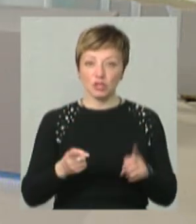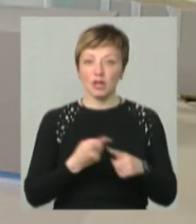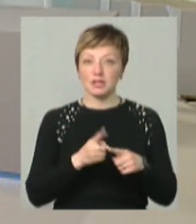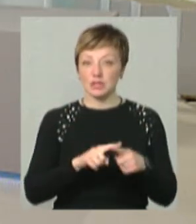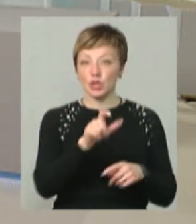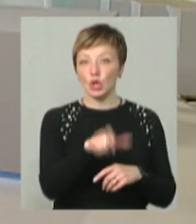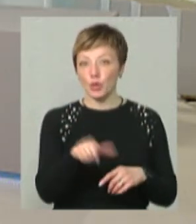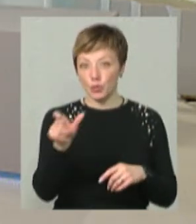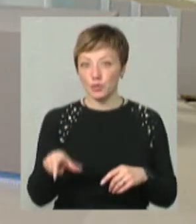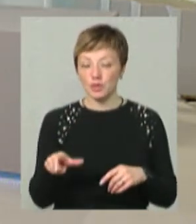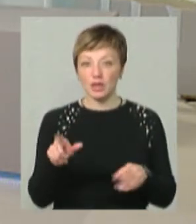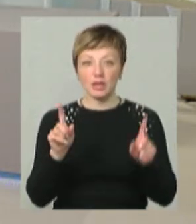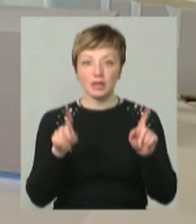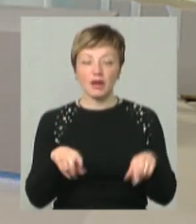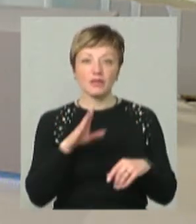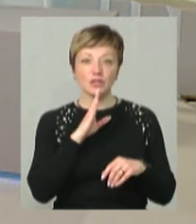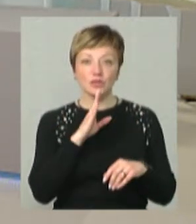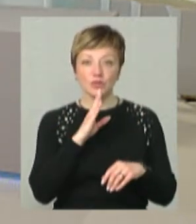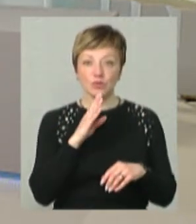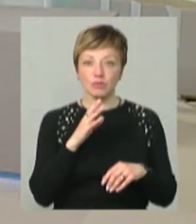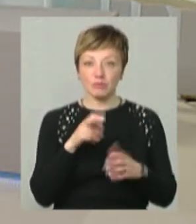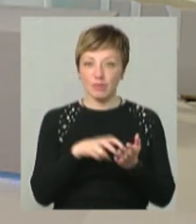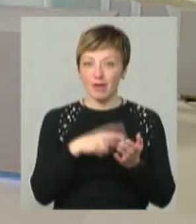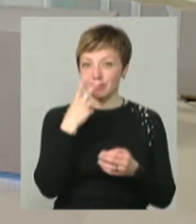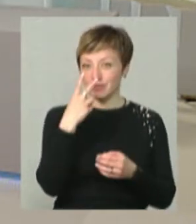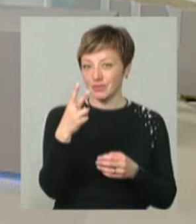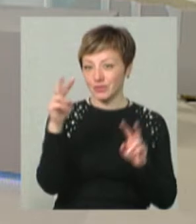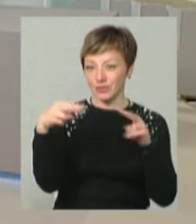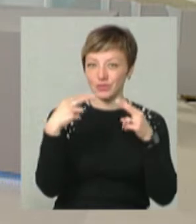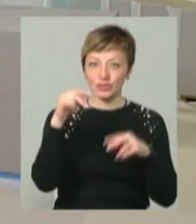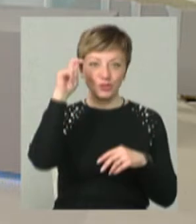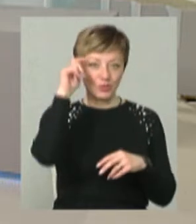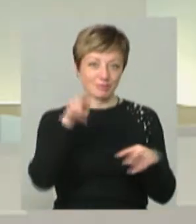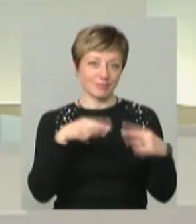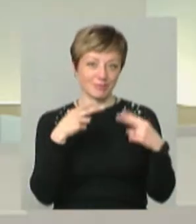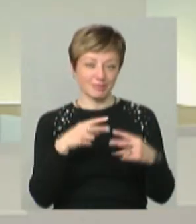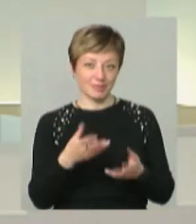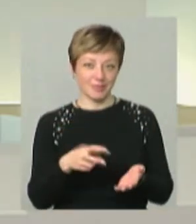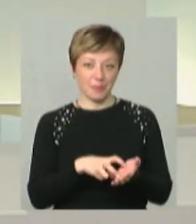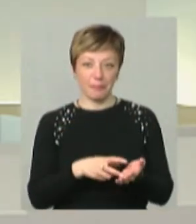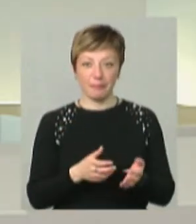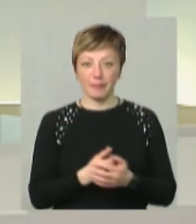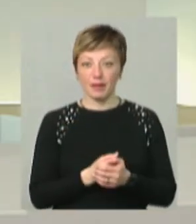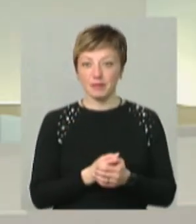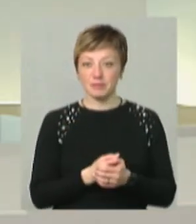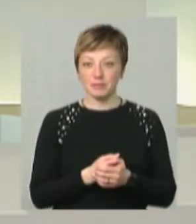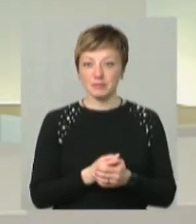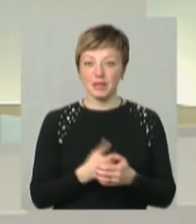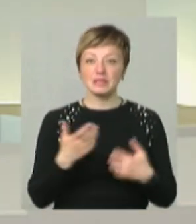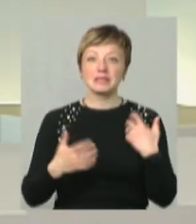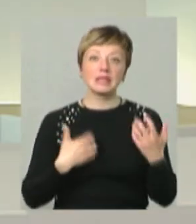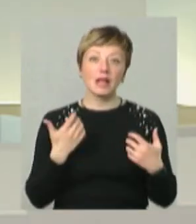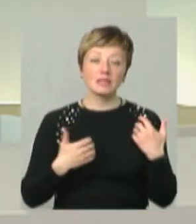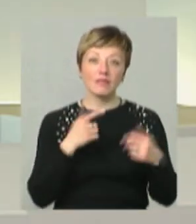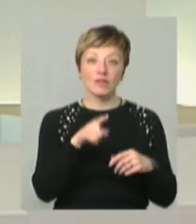люди, вони навіть на жінок бояться, в очі подивитися, чи на чоловіків. Вони якісь стреси,